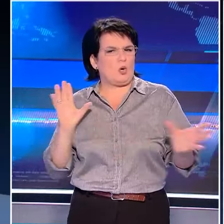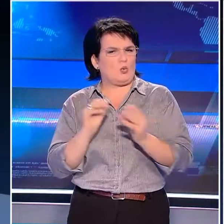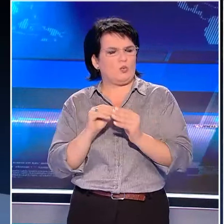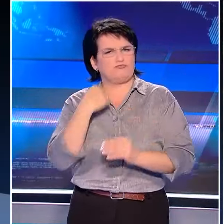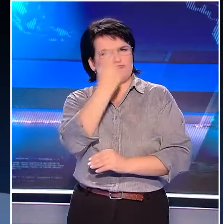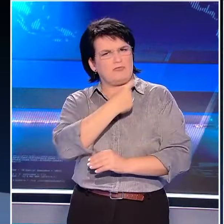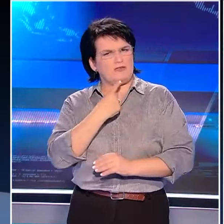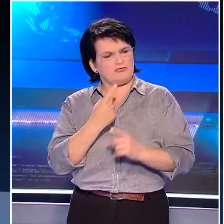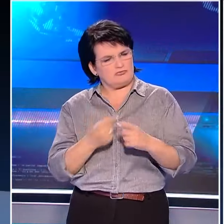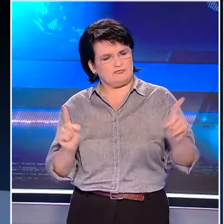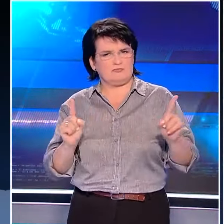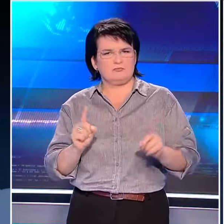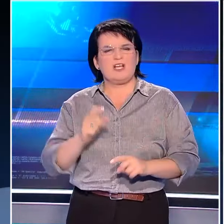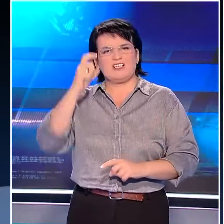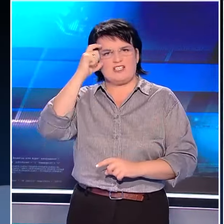Ωραία.